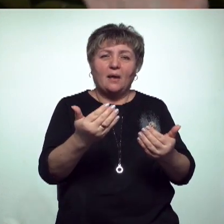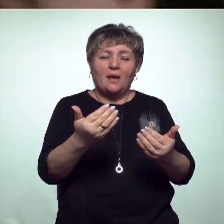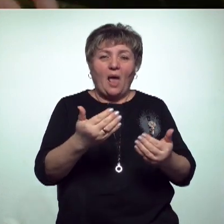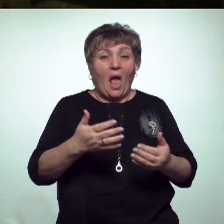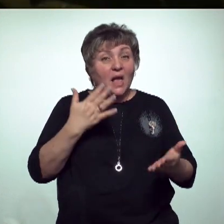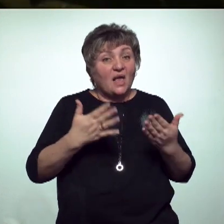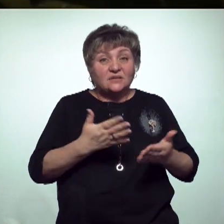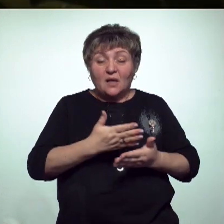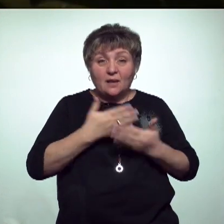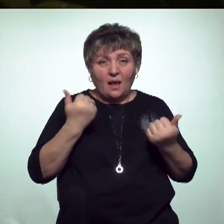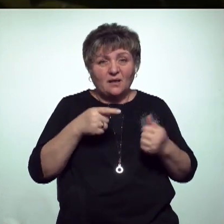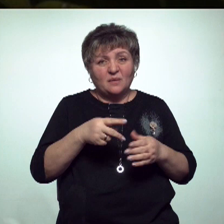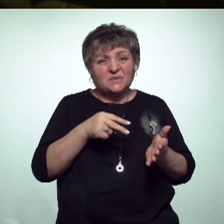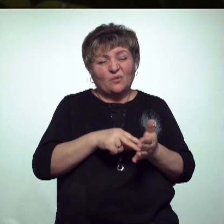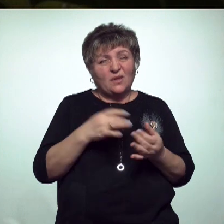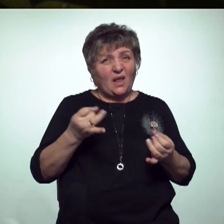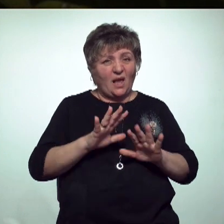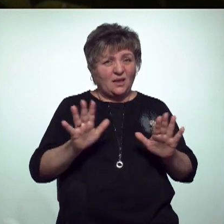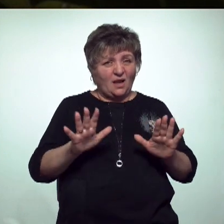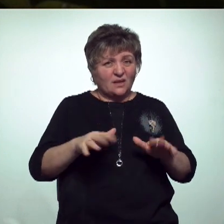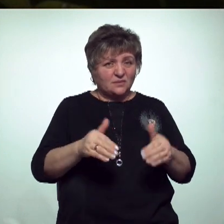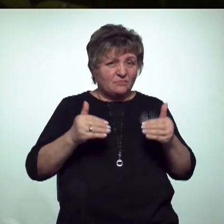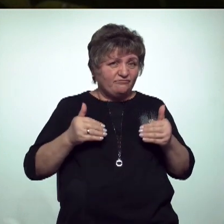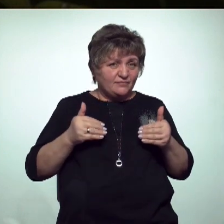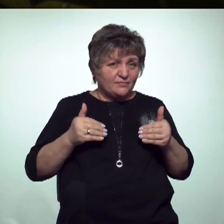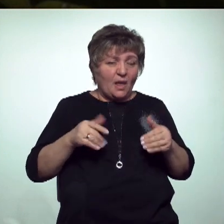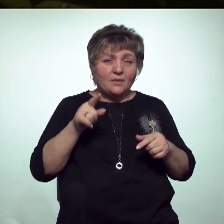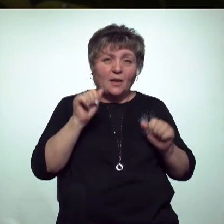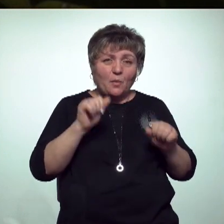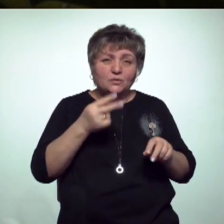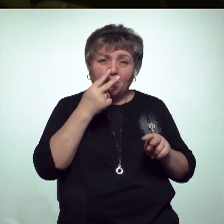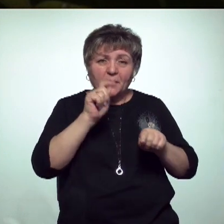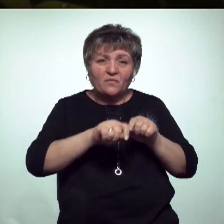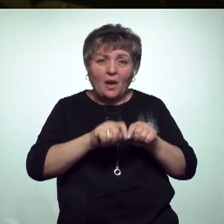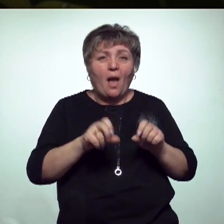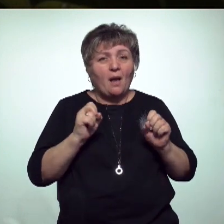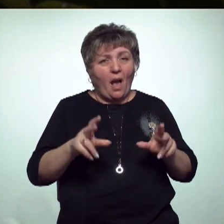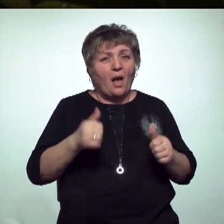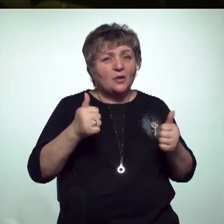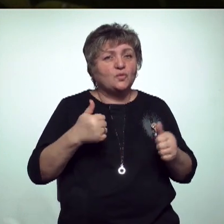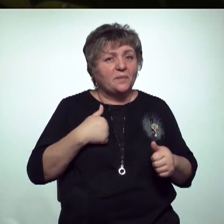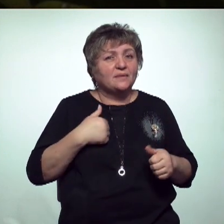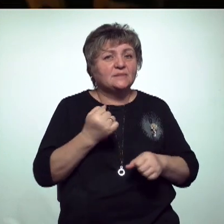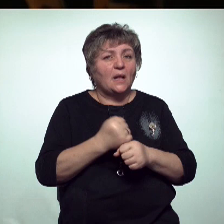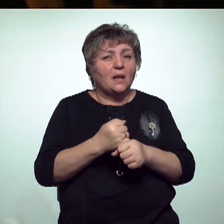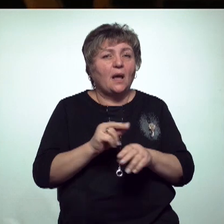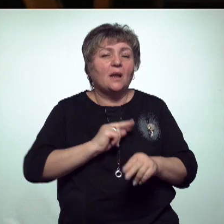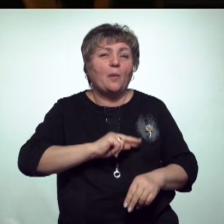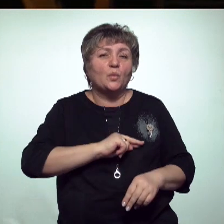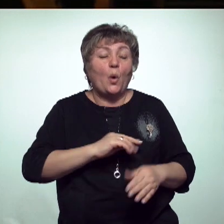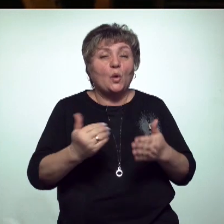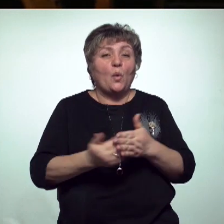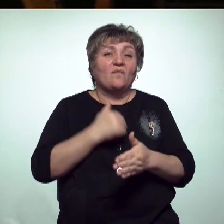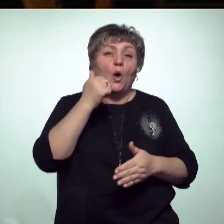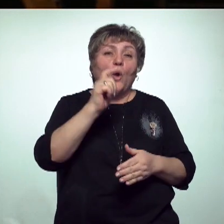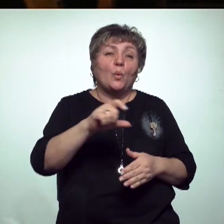А если нет, то им сразу же становится неинтересно. Поэтому на них можно проверять, насколько круто мы сыграли и сделали работу. Новые